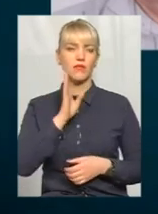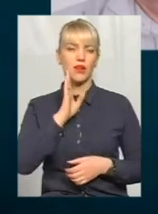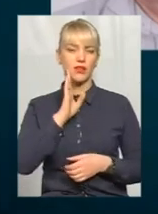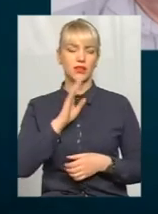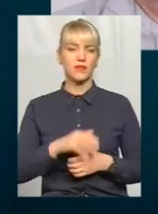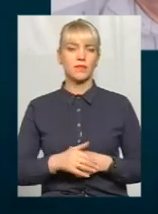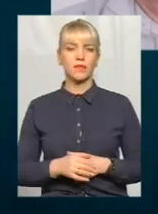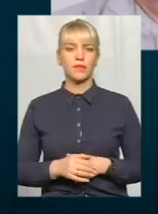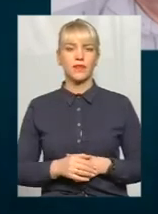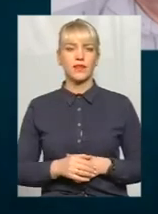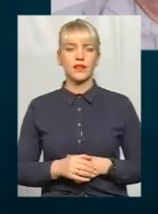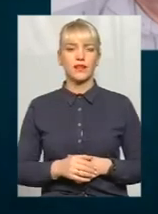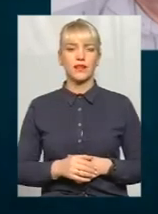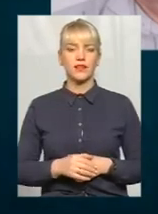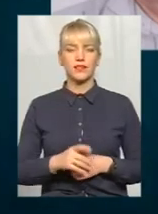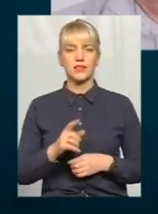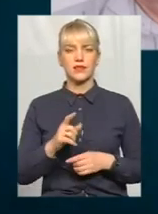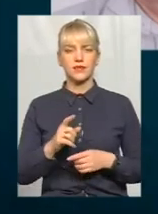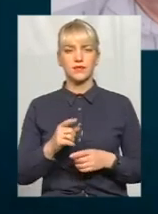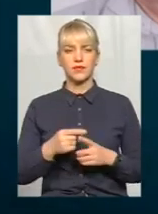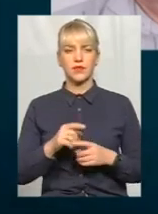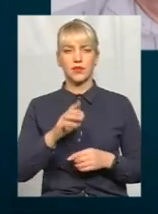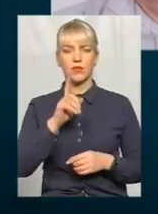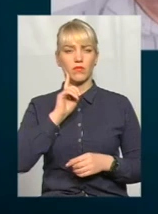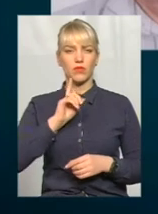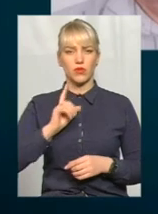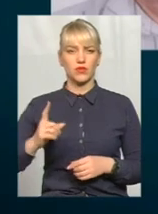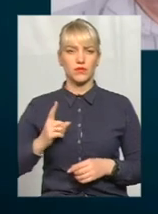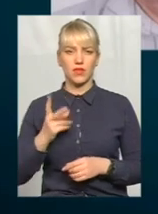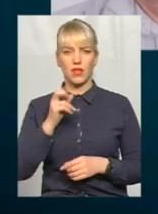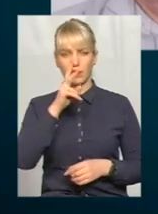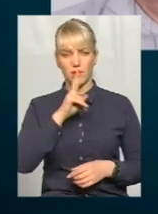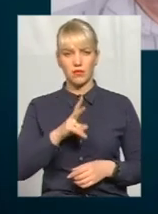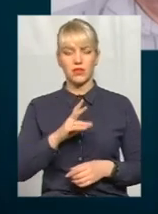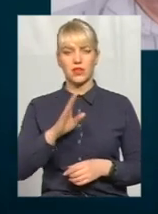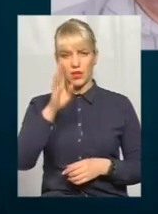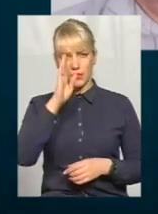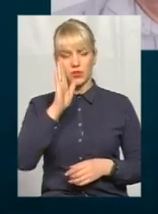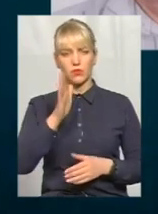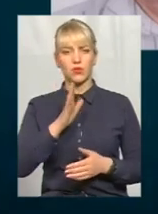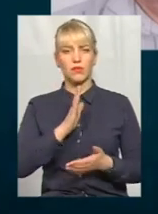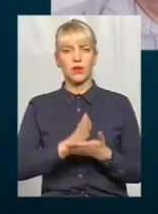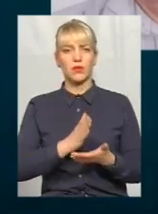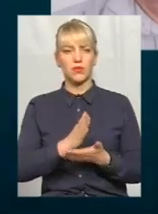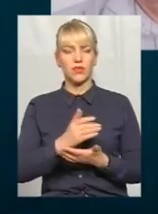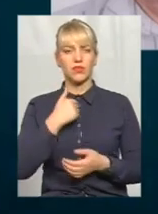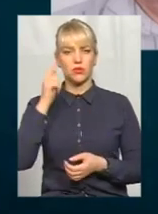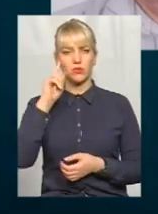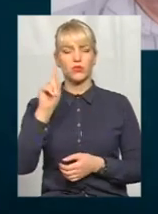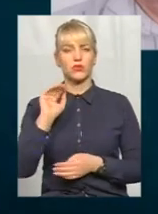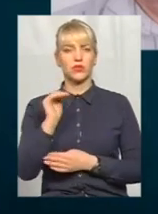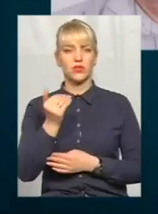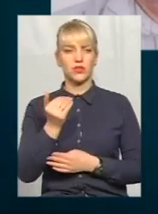запобіжного заходу утримання під вартою на два місяці. І він буде перебувати, ну, я думаю, що дитині